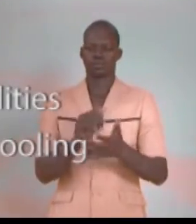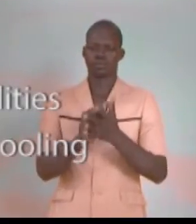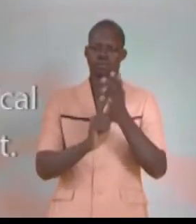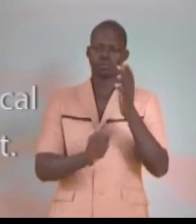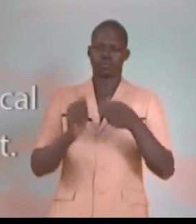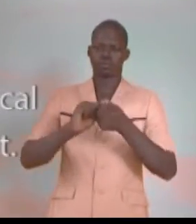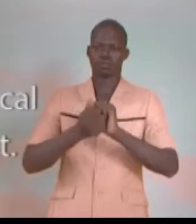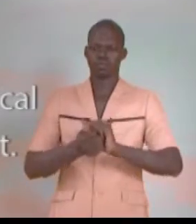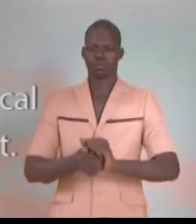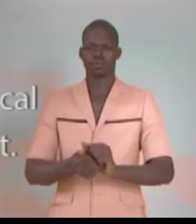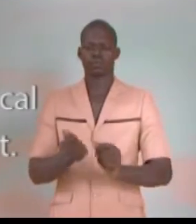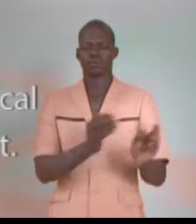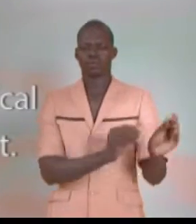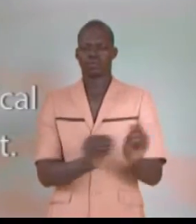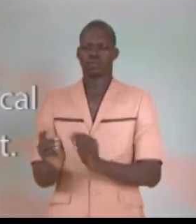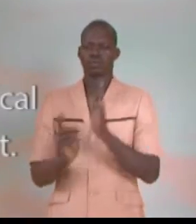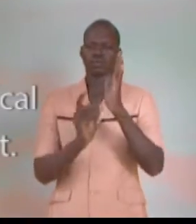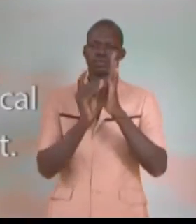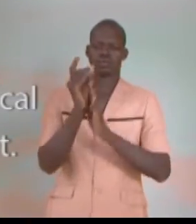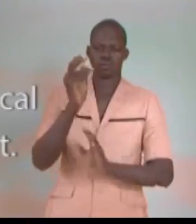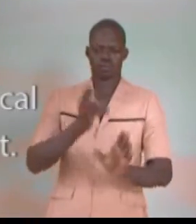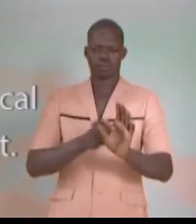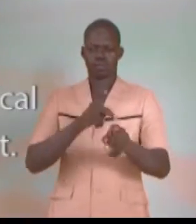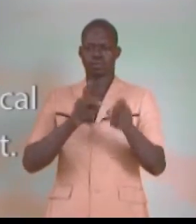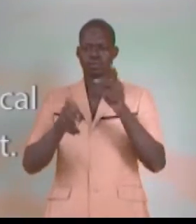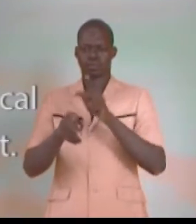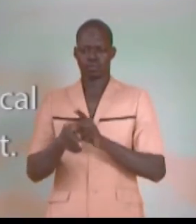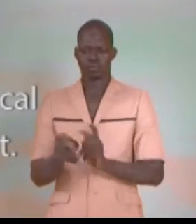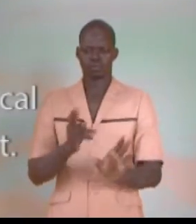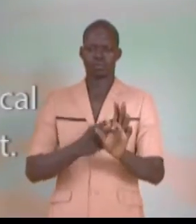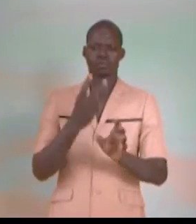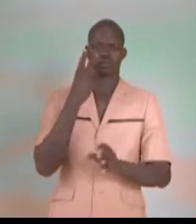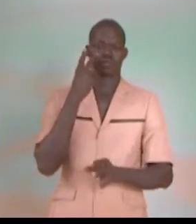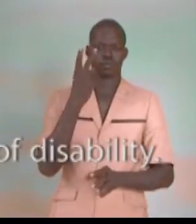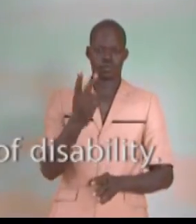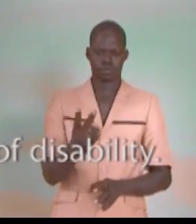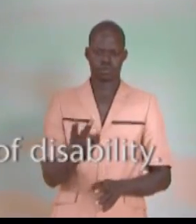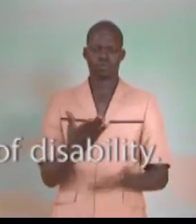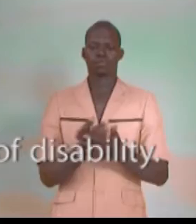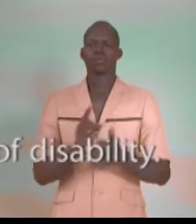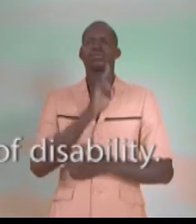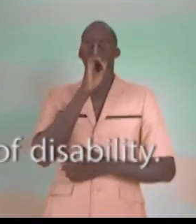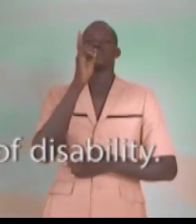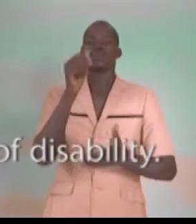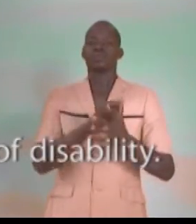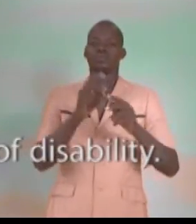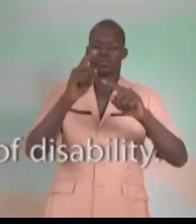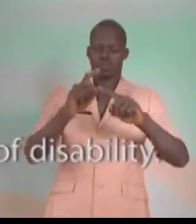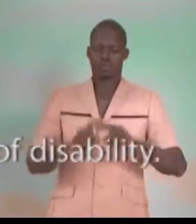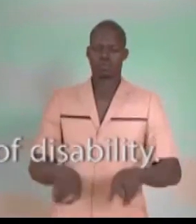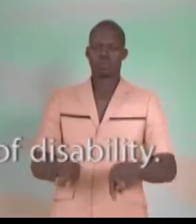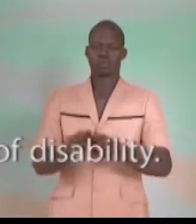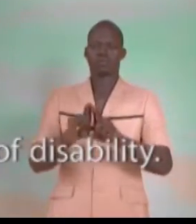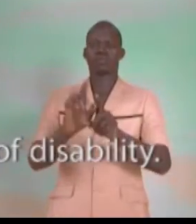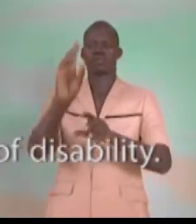scolarisation sont par ordre croissant, le handicap moteur et le handicap visuel. Bien sûr, cela dépend aussi